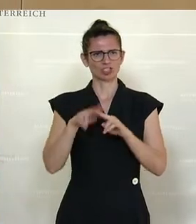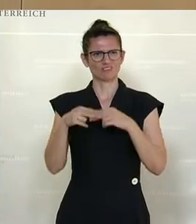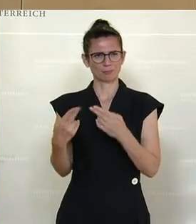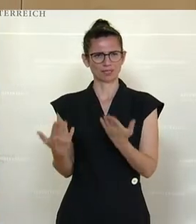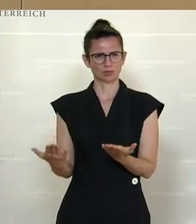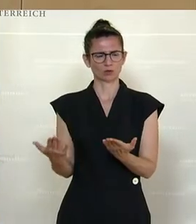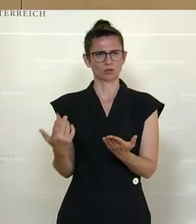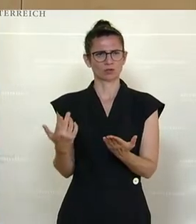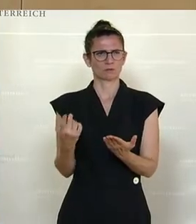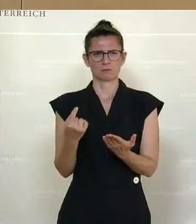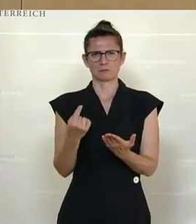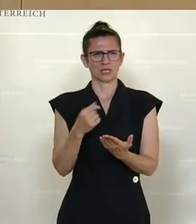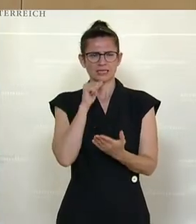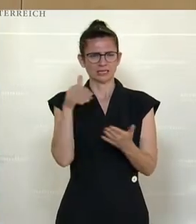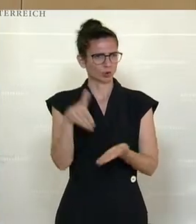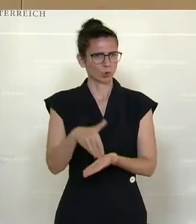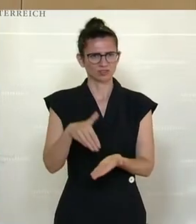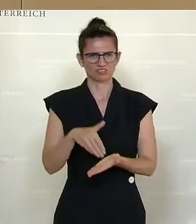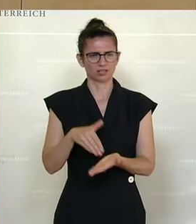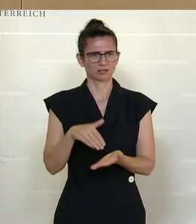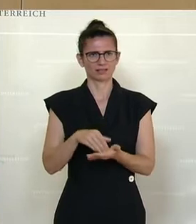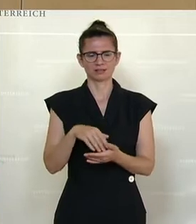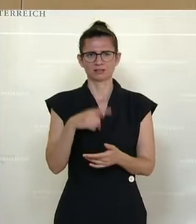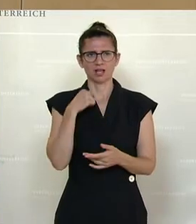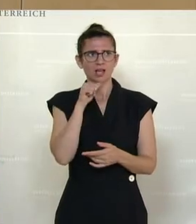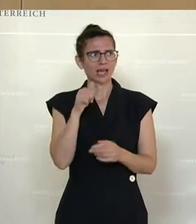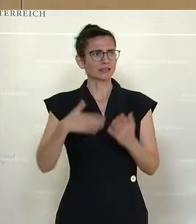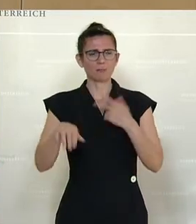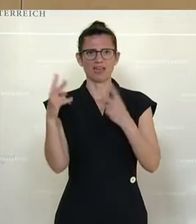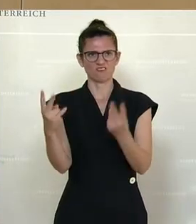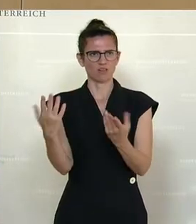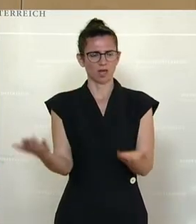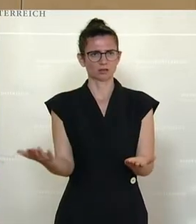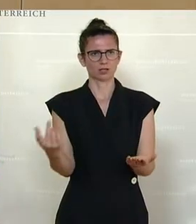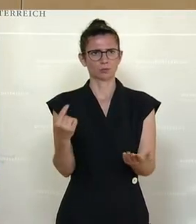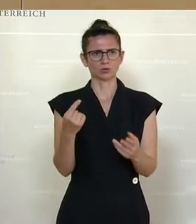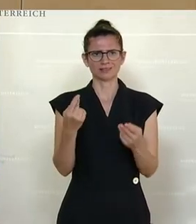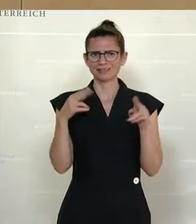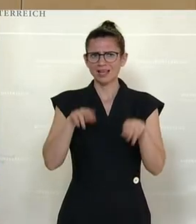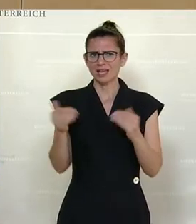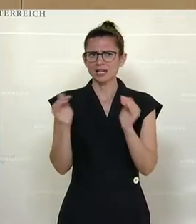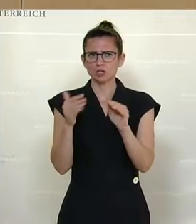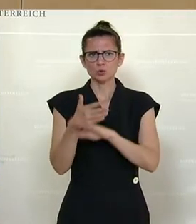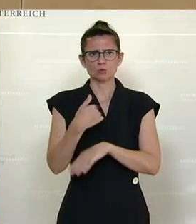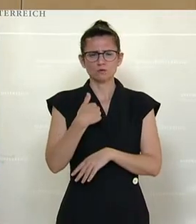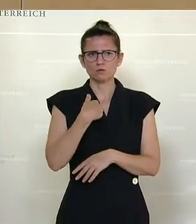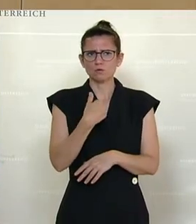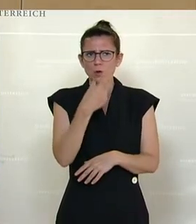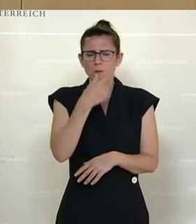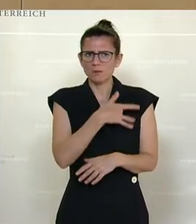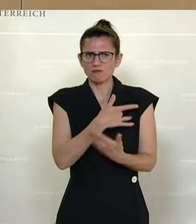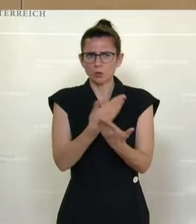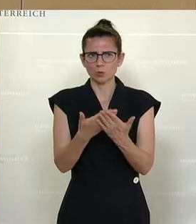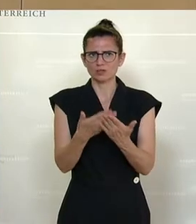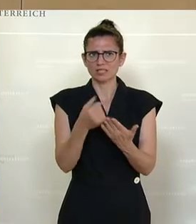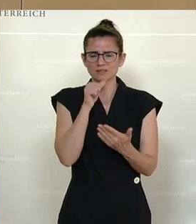völlig überflüssig ist und überhaupt keinen Mehrwert bringt im Sinne von Rechtsschutz für unsere Bevölkerung. Ähnliches